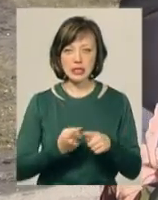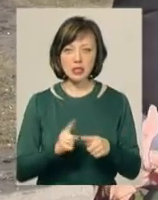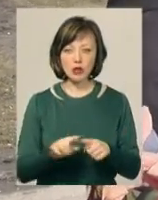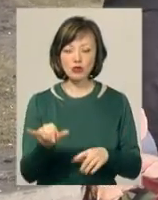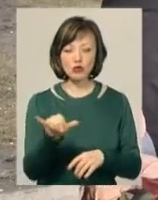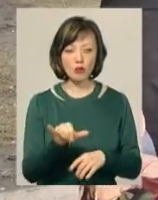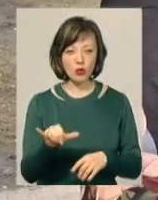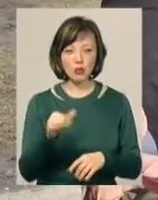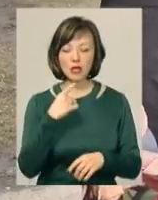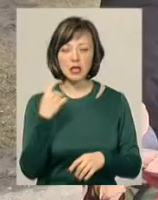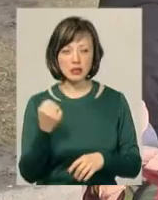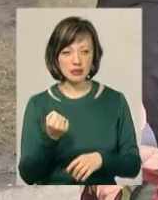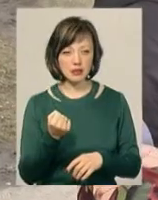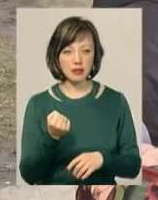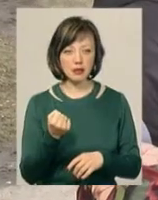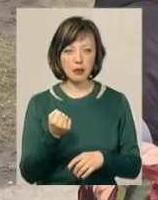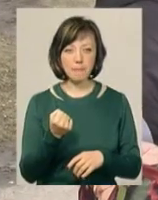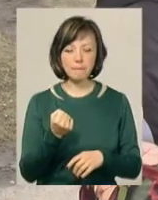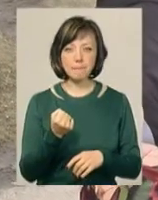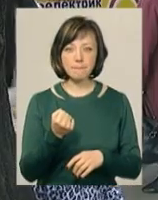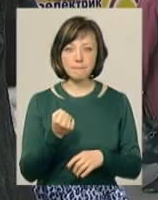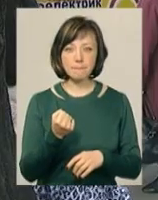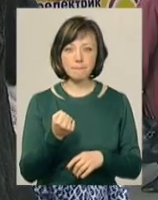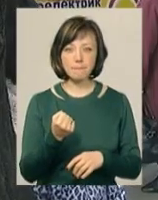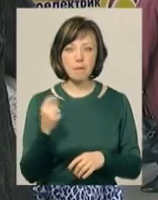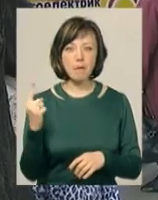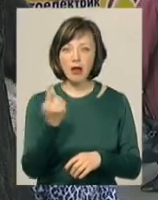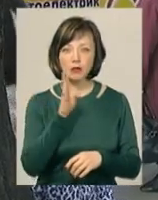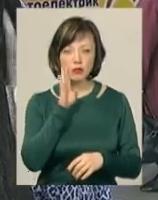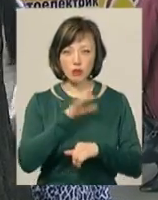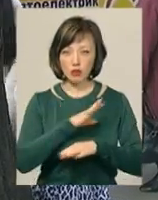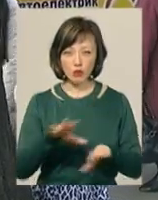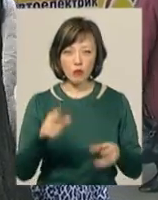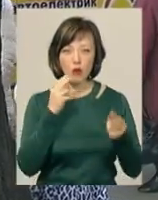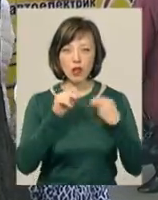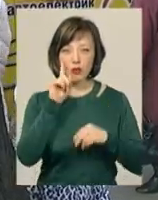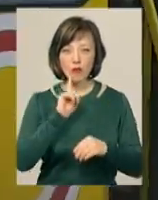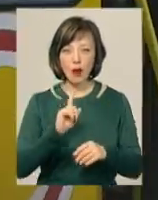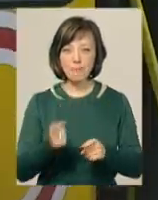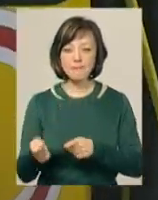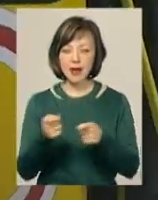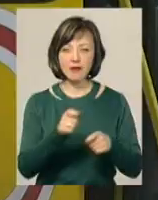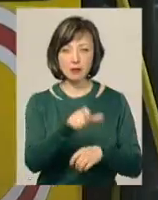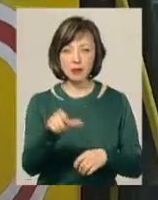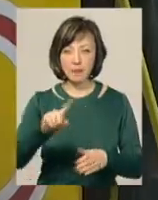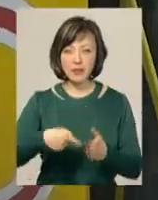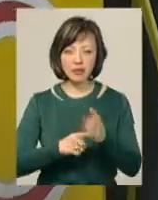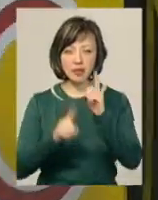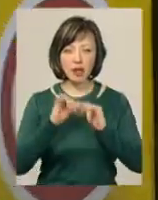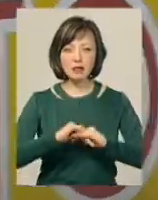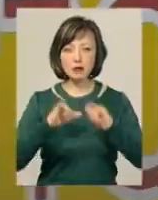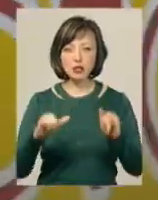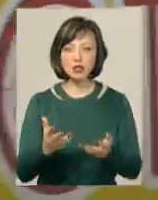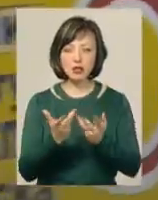субота, неділя, першого не було. Покращувати комфорт перевезення пасажирів у міській раді взялися шляхом збільшення